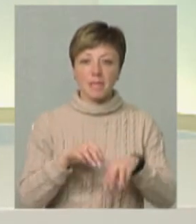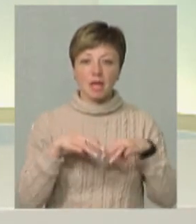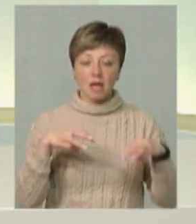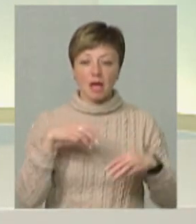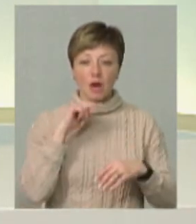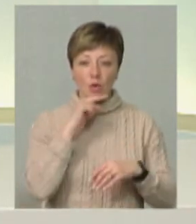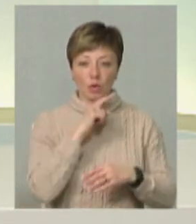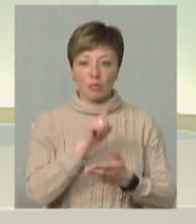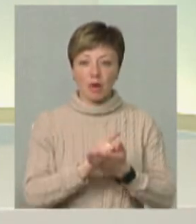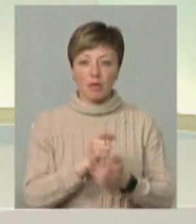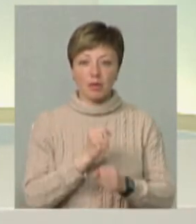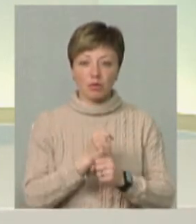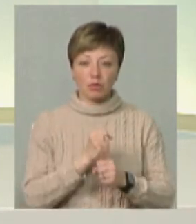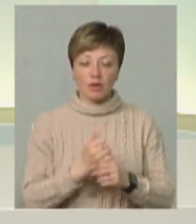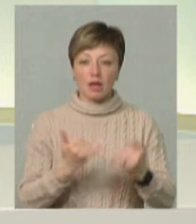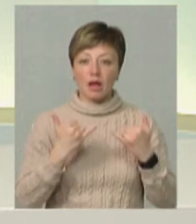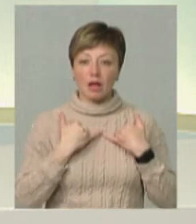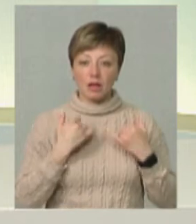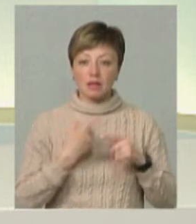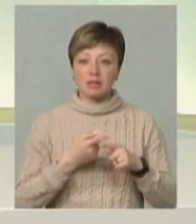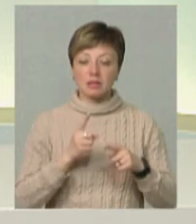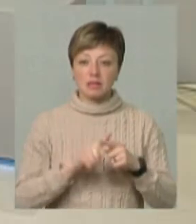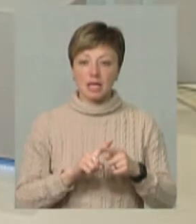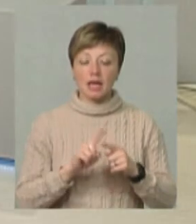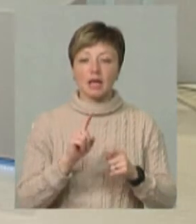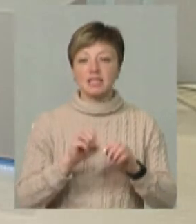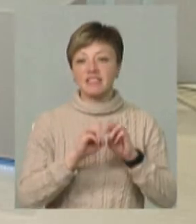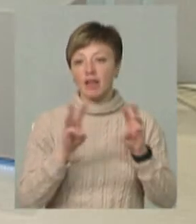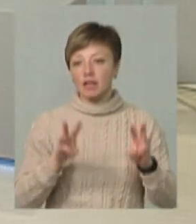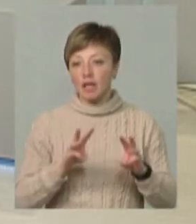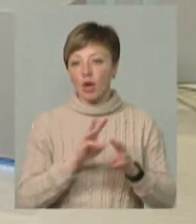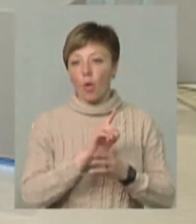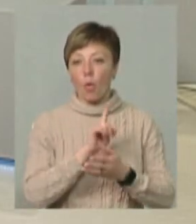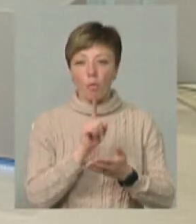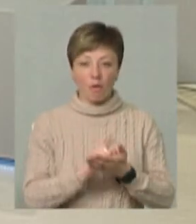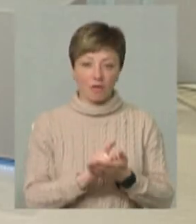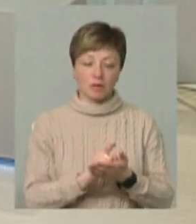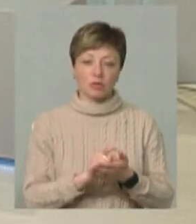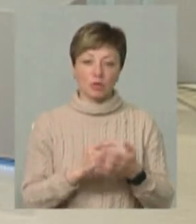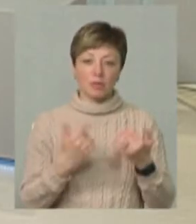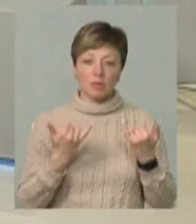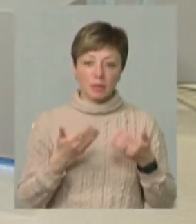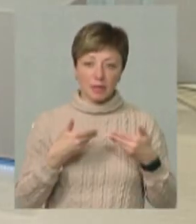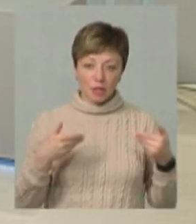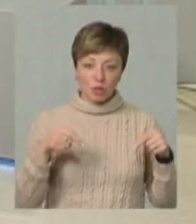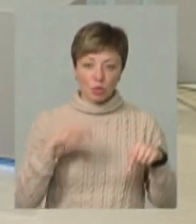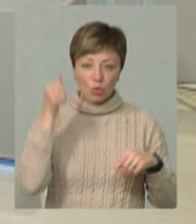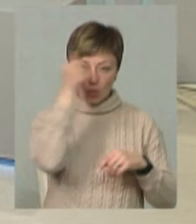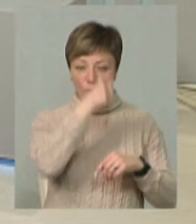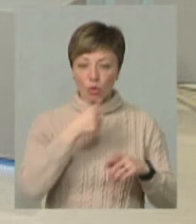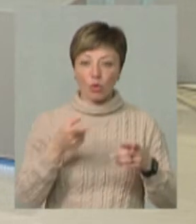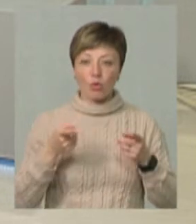для нас це, знаєте, святий обов'язок. І ми цього року реально